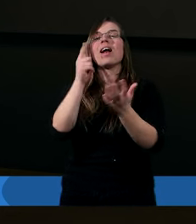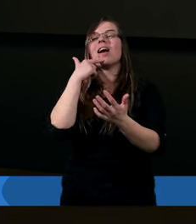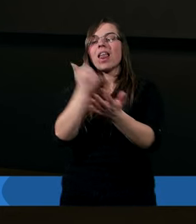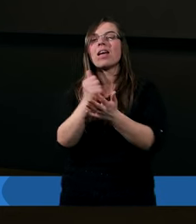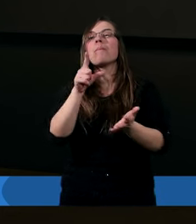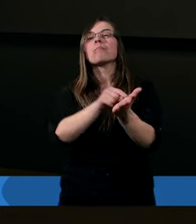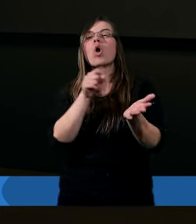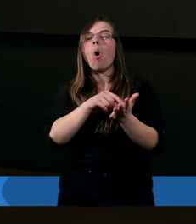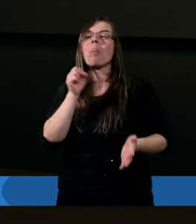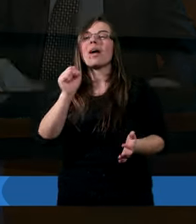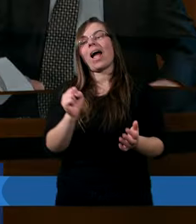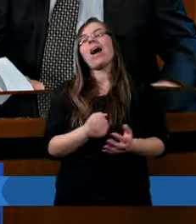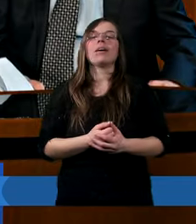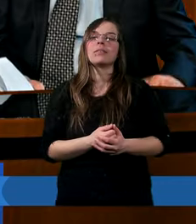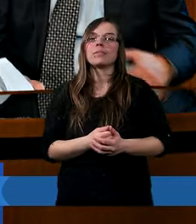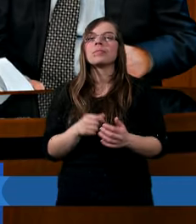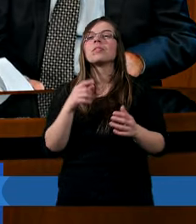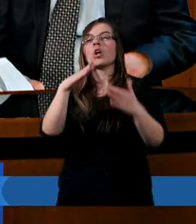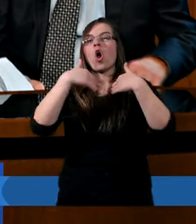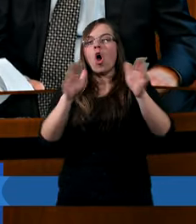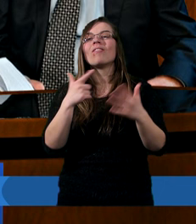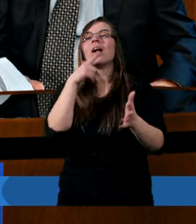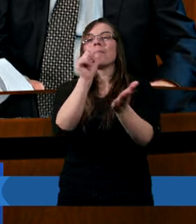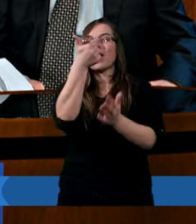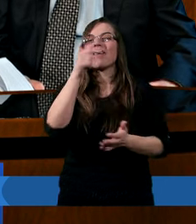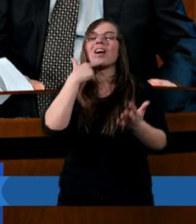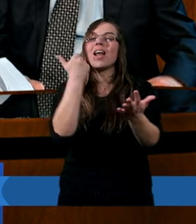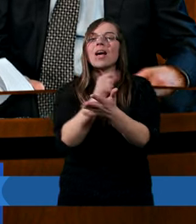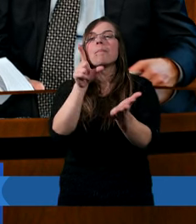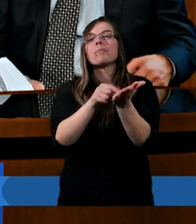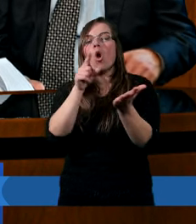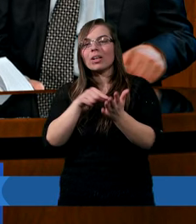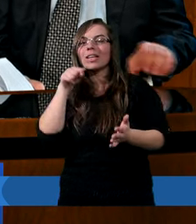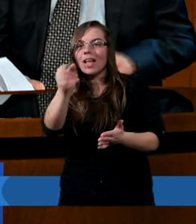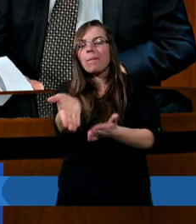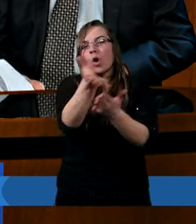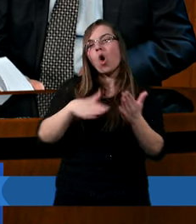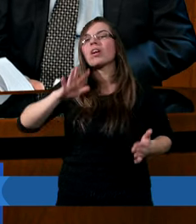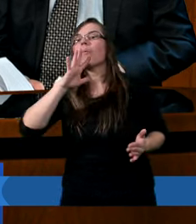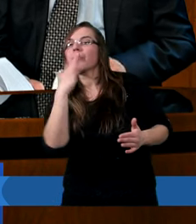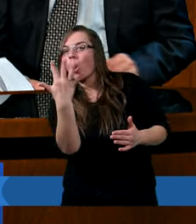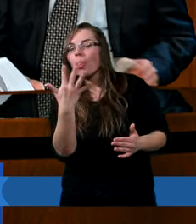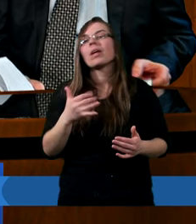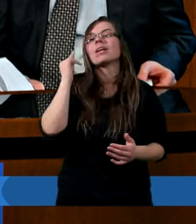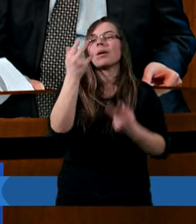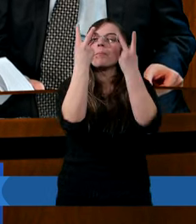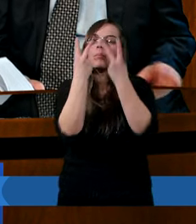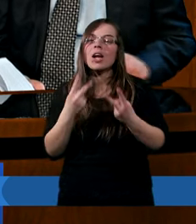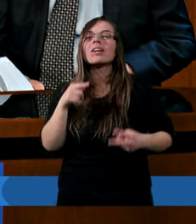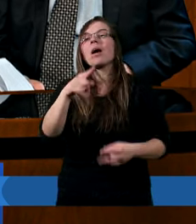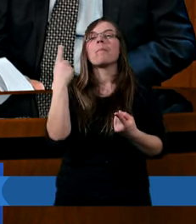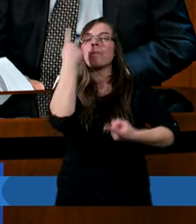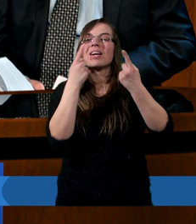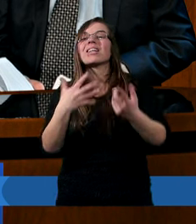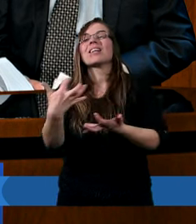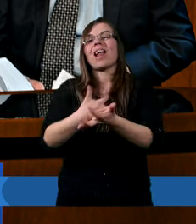listu Piotra. Otwórzmy pierwszy list Piotra, tam rozdział piąty i przeczytajmy